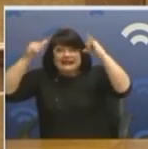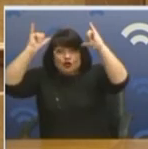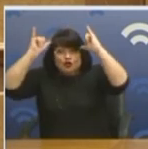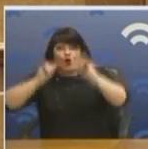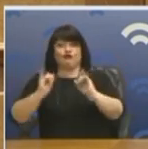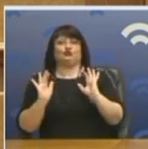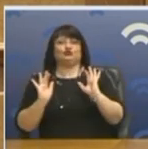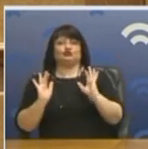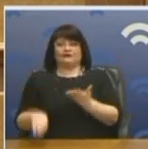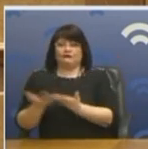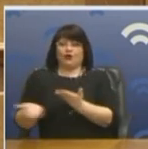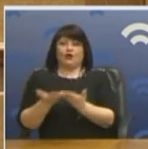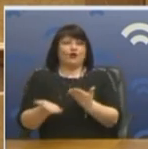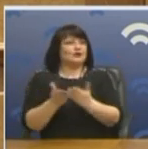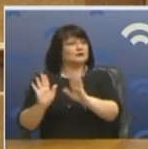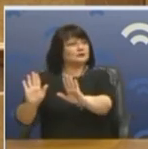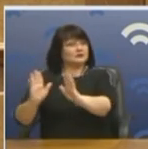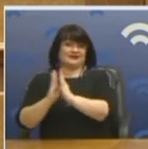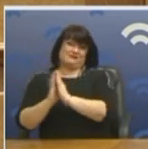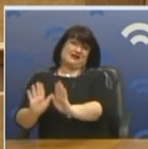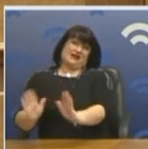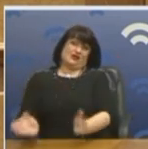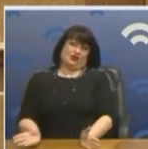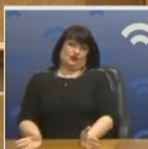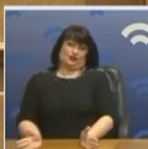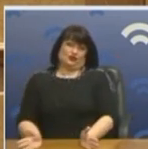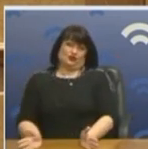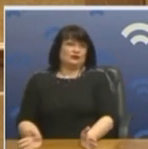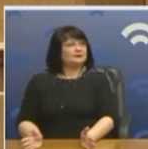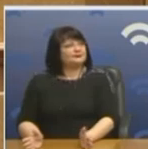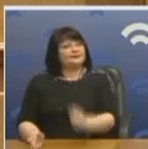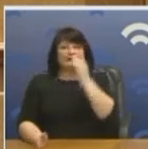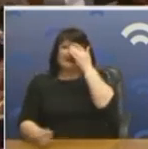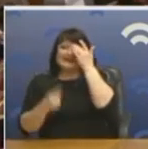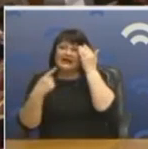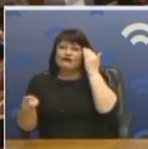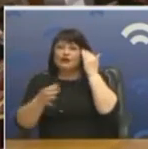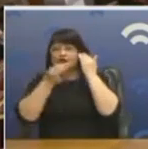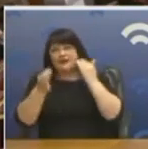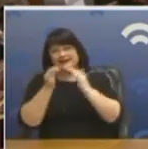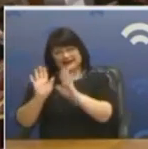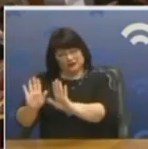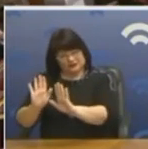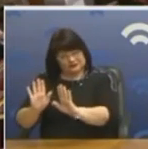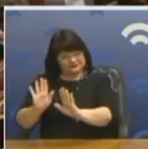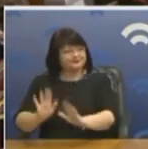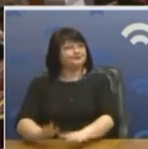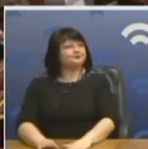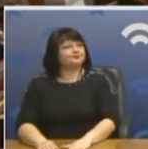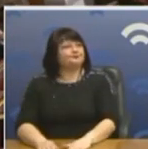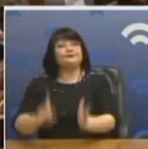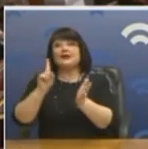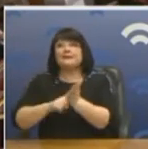Όταν ακούω... Παρακαλώ κύριε. Άλλο σας λέω. Θέλω να με ακούστε. Πρέπει να